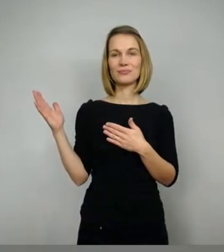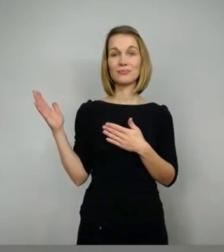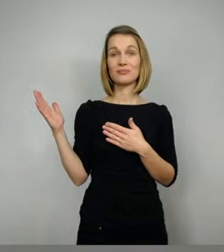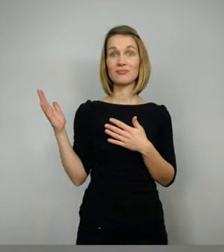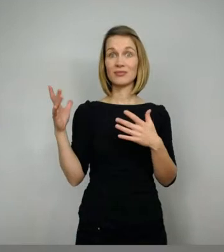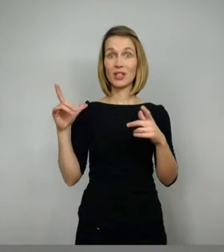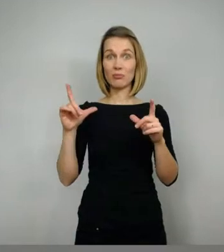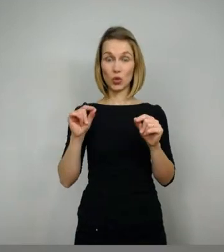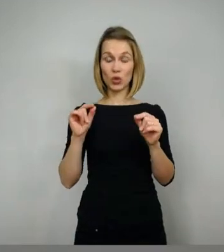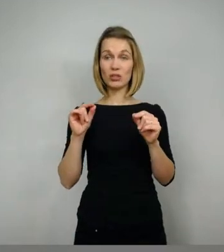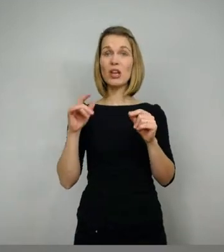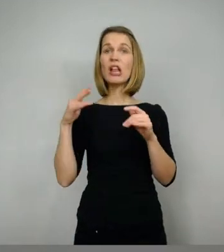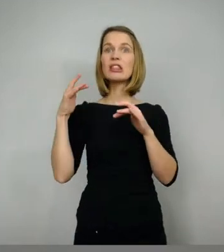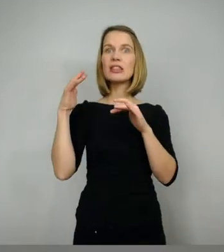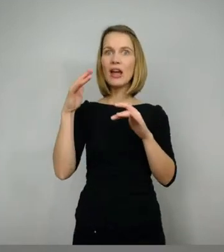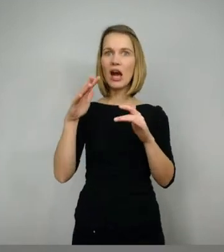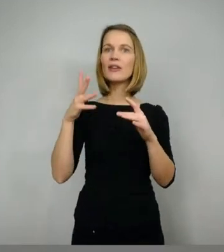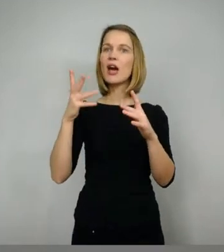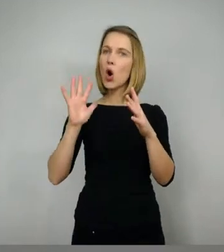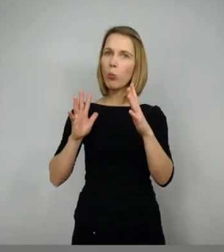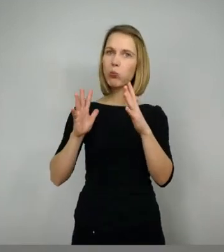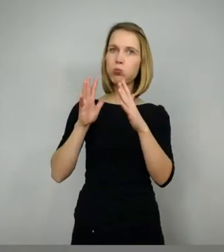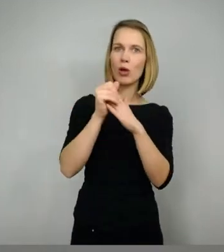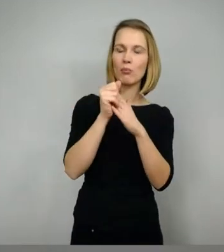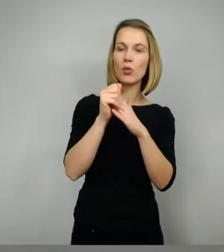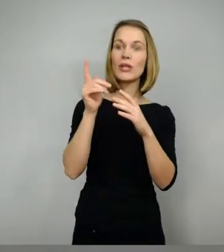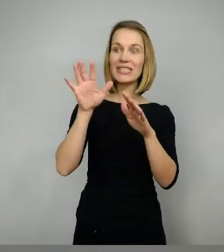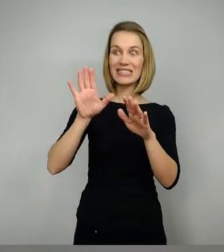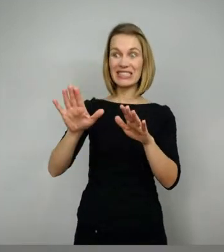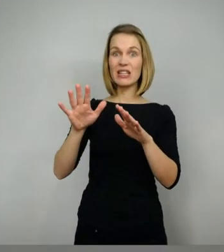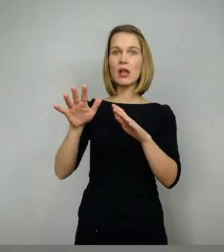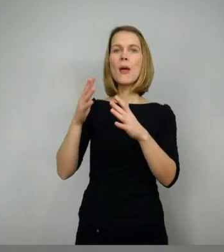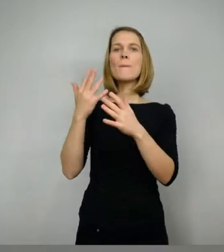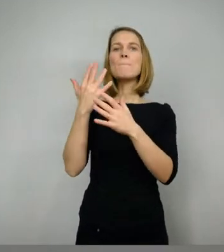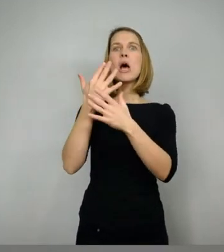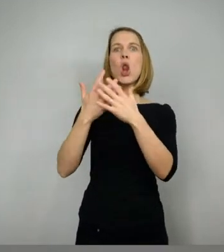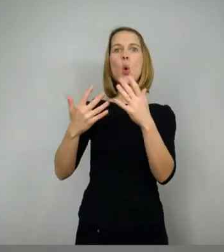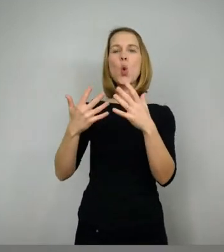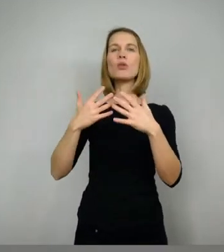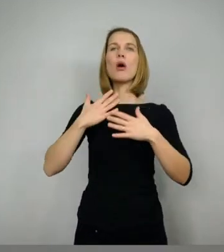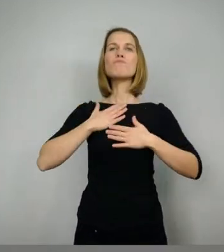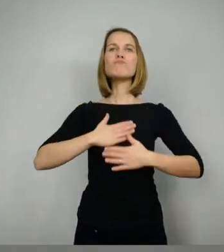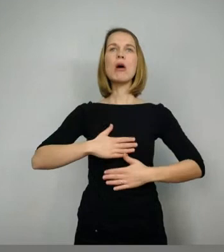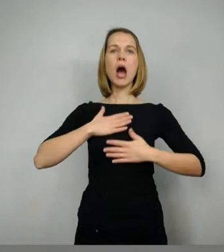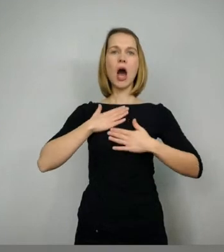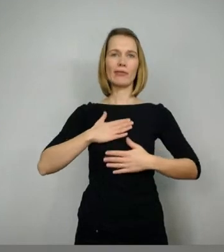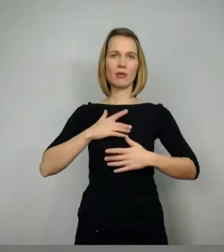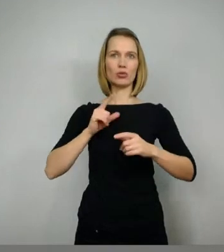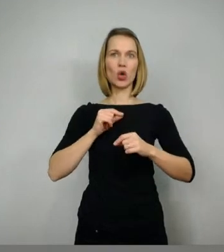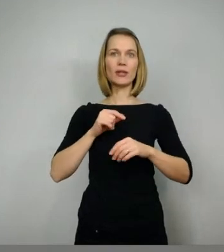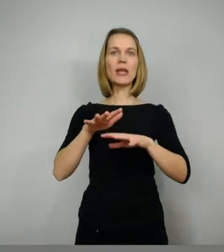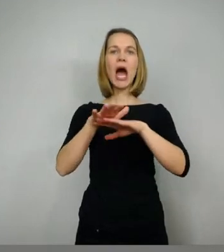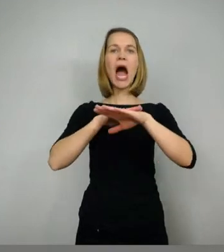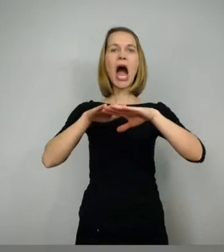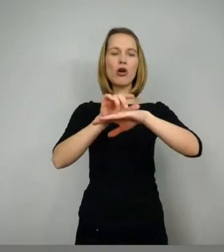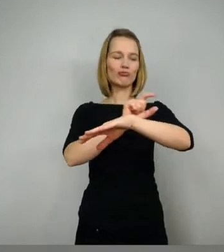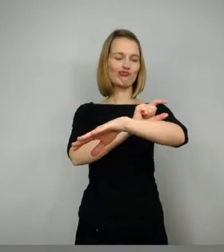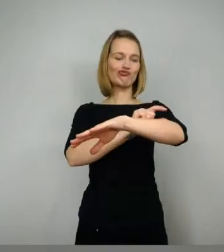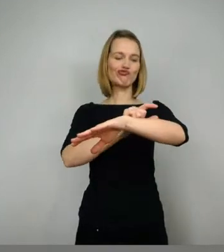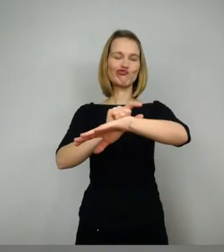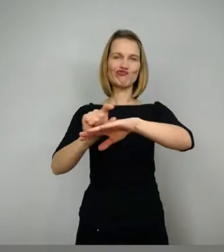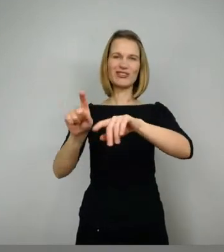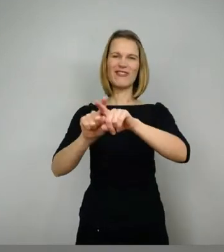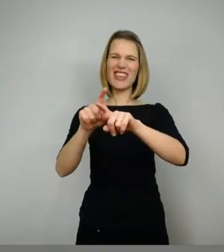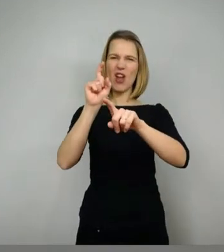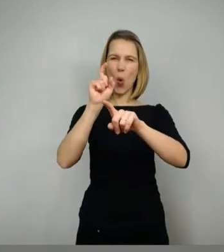Und so wird er unverwundbar. Seine Haut wird ganz dick wie eine Hornhaut. Was man natürlich nicht sieht. Er ist also seine Superkraft. Er ist